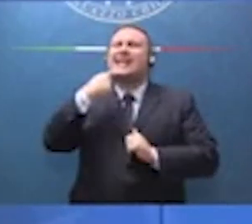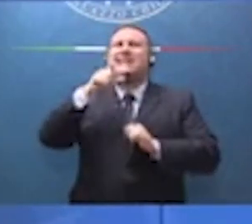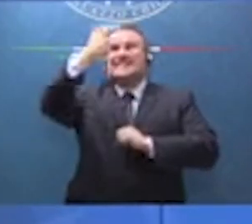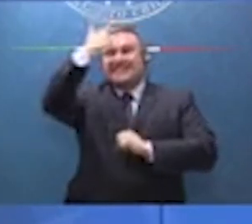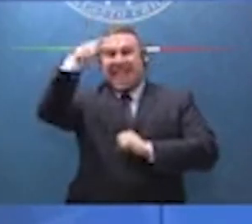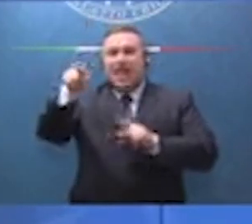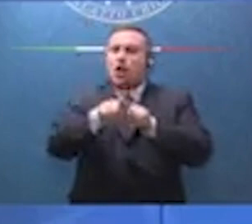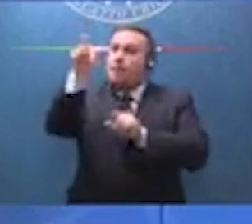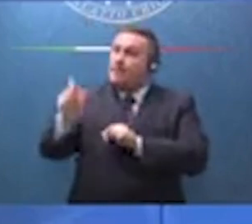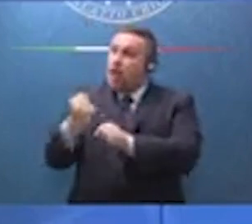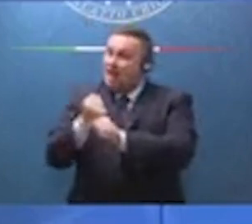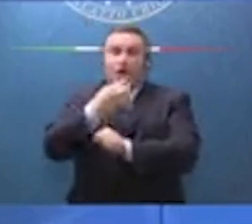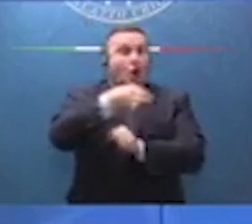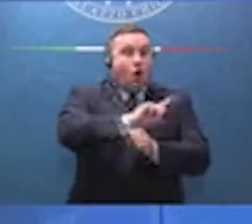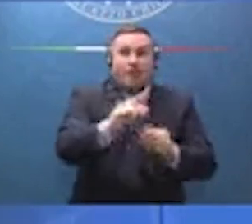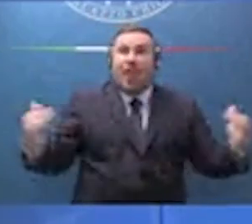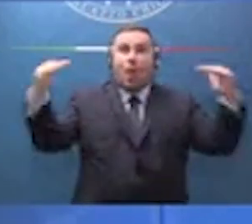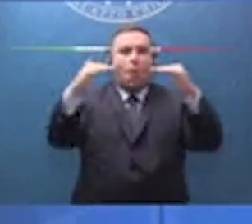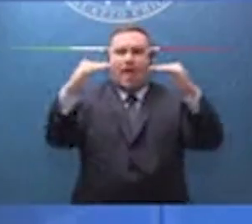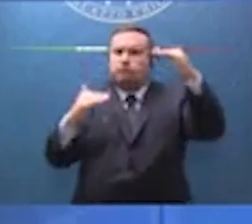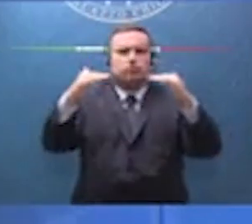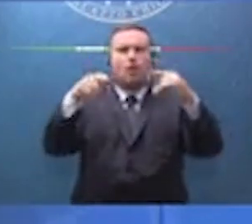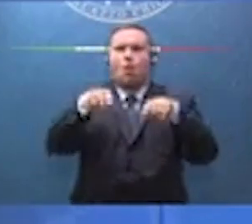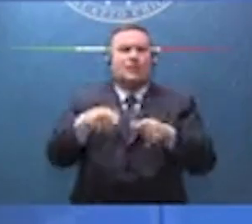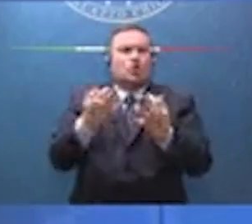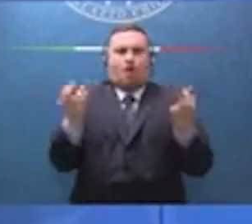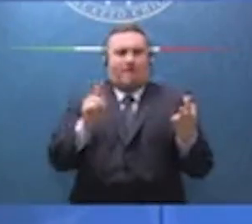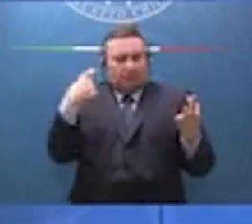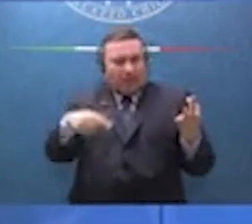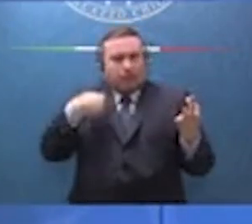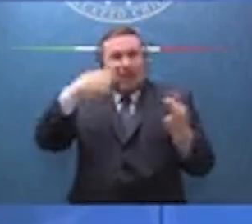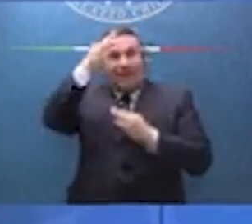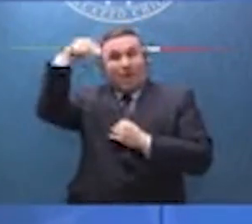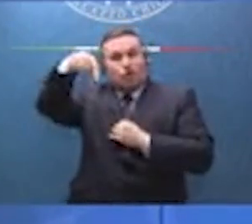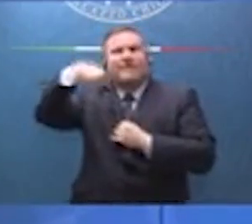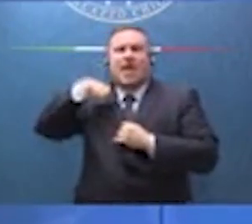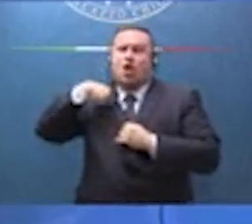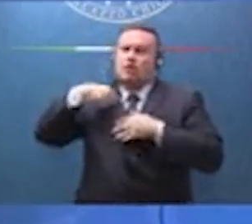non può farlo. È esattamente da questa filosofia che muoviamo.